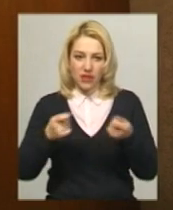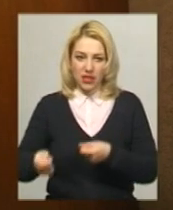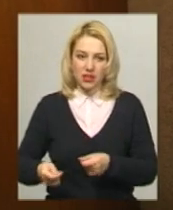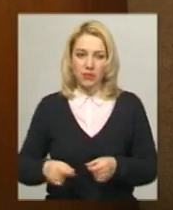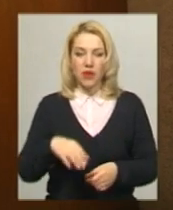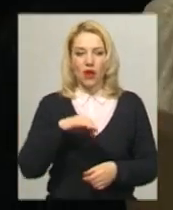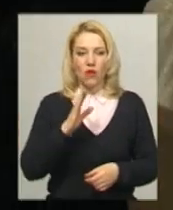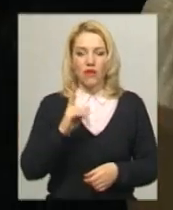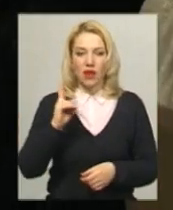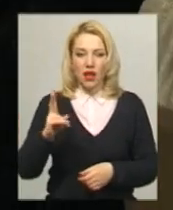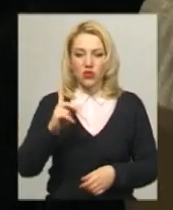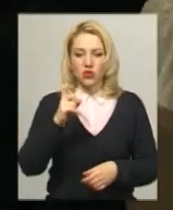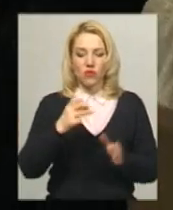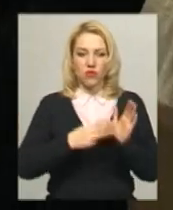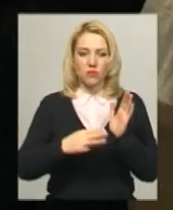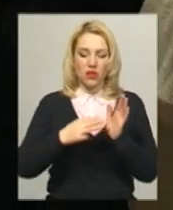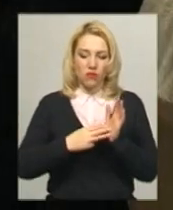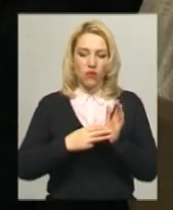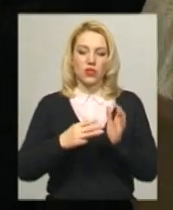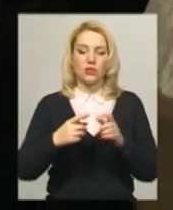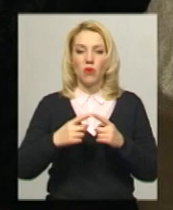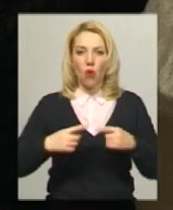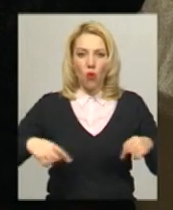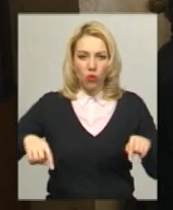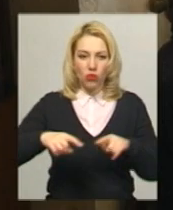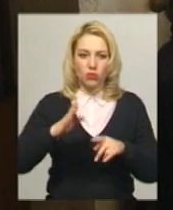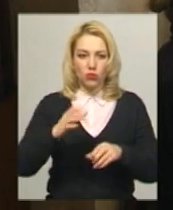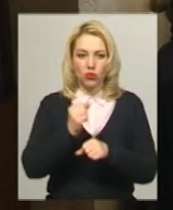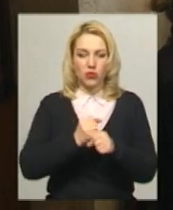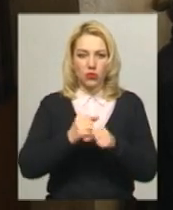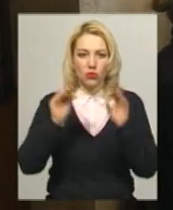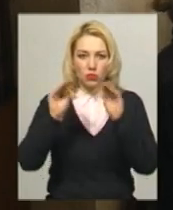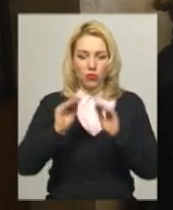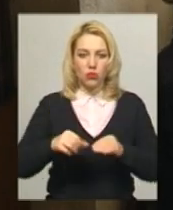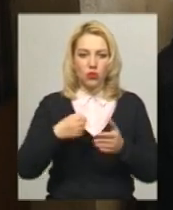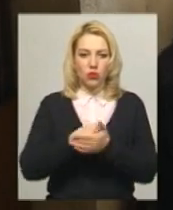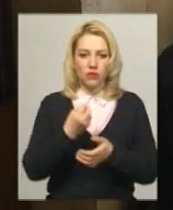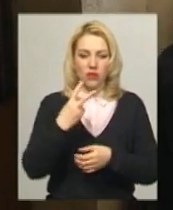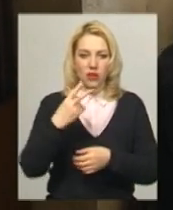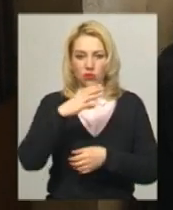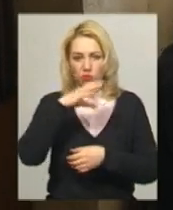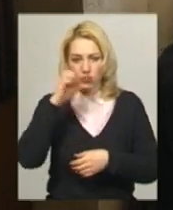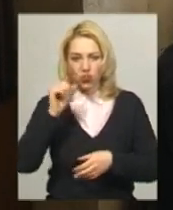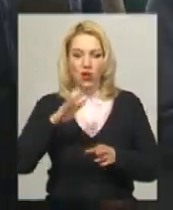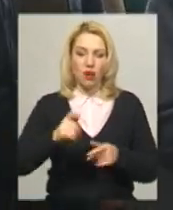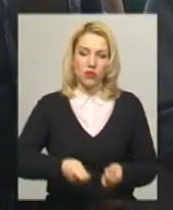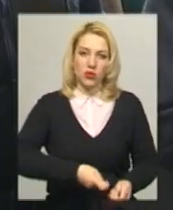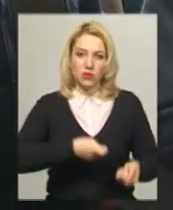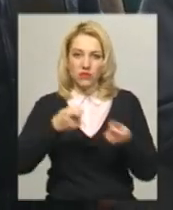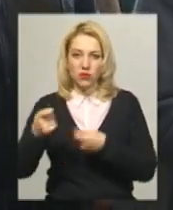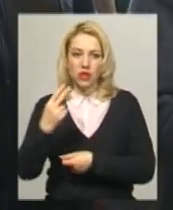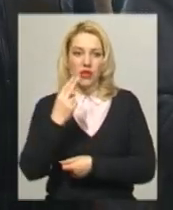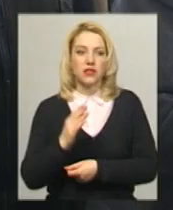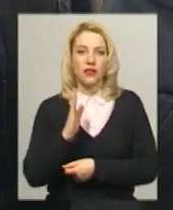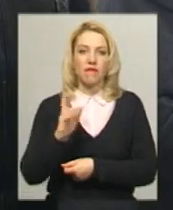188-го округу опрацьовуватиме протоколи до 12-ї години ночі. Після того їх відвезуть до ЦВК у Києві. Анастасія Олексюк,